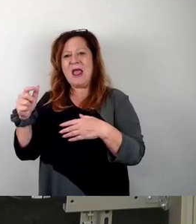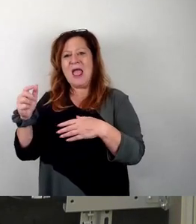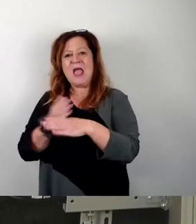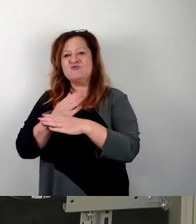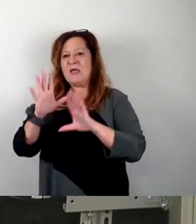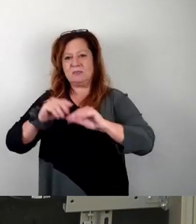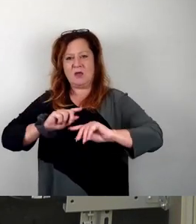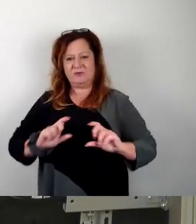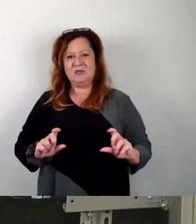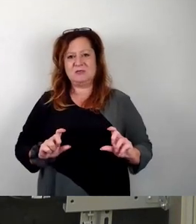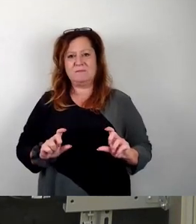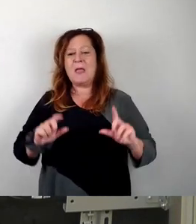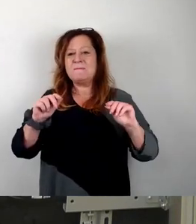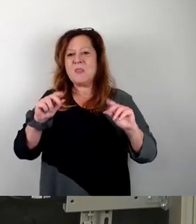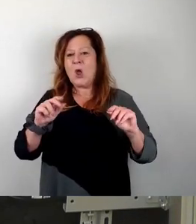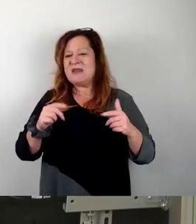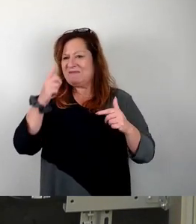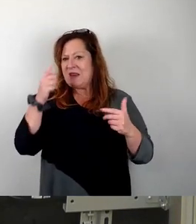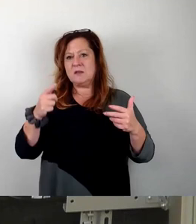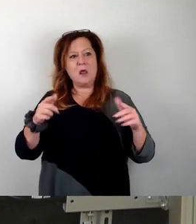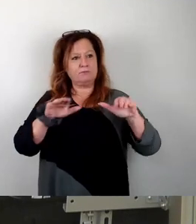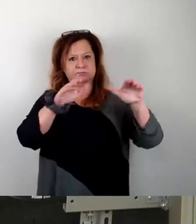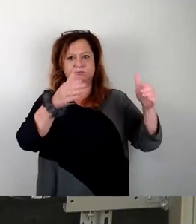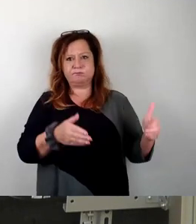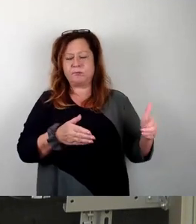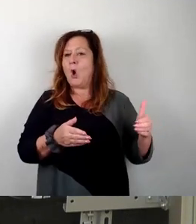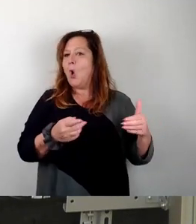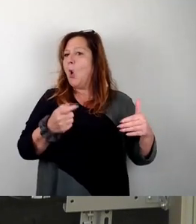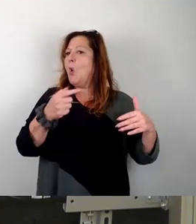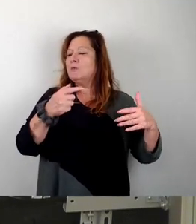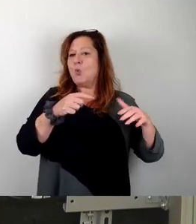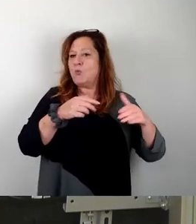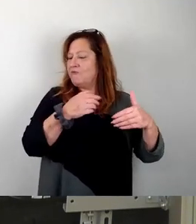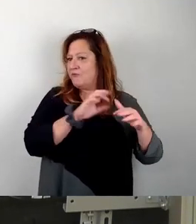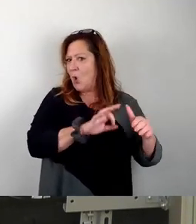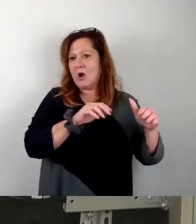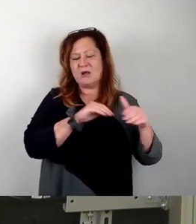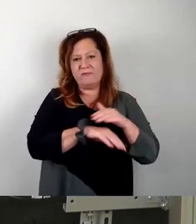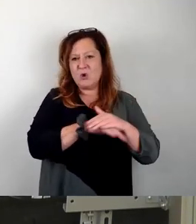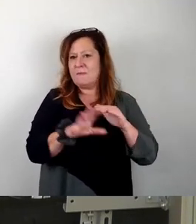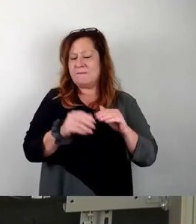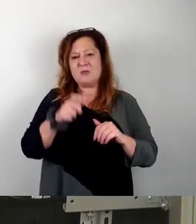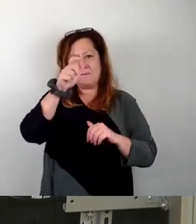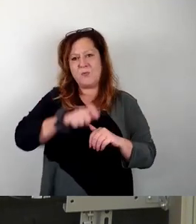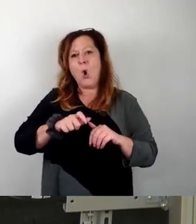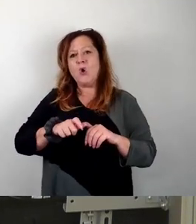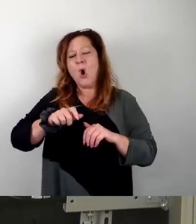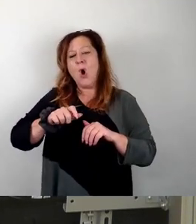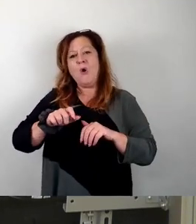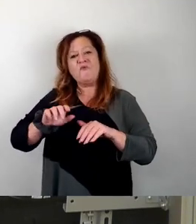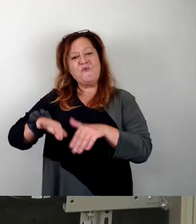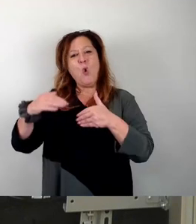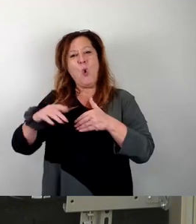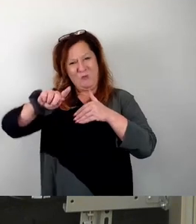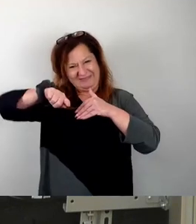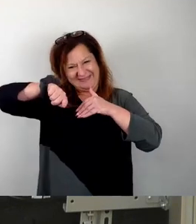Das heißt, vor jeder Einrichtung einer Unterbringung für Geflüchtete mit einem Bürgerforum dürfen wir zehn Wochen keine Entscheidung treffen.